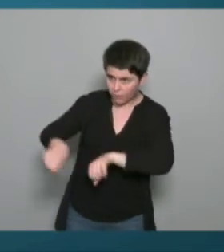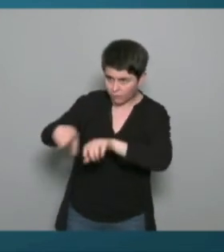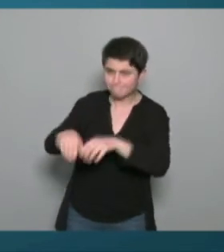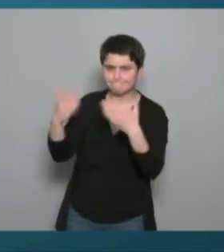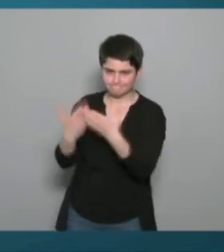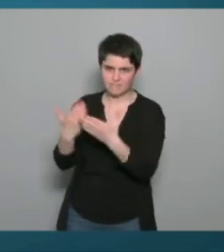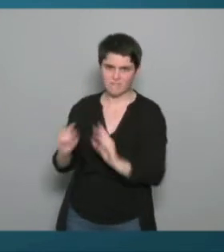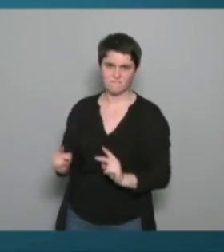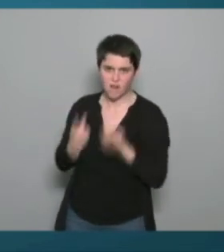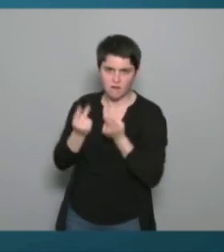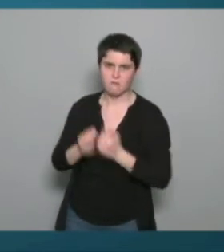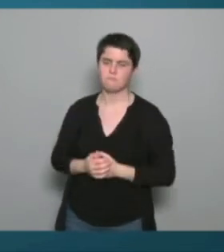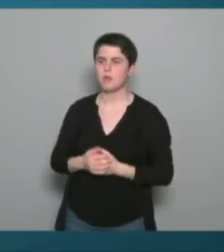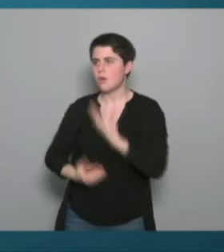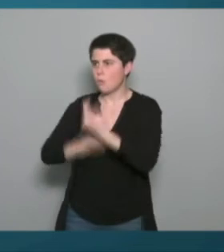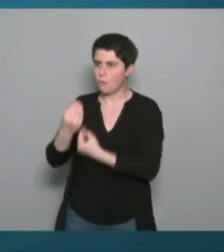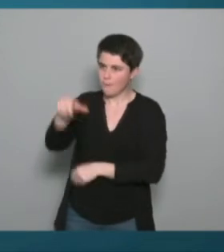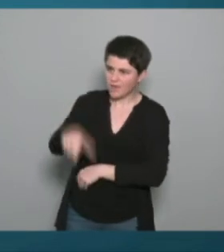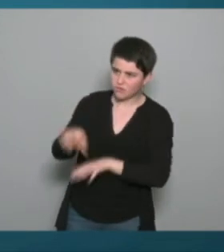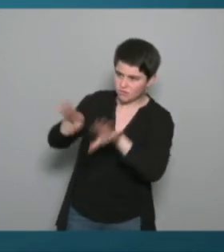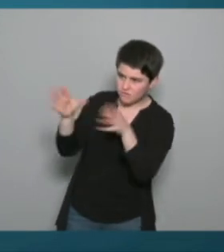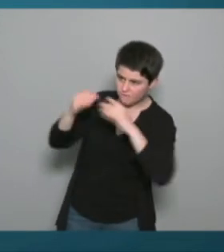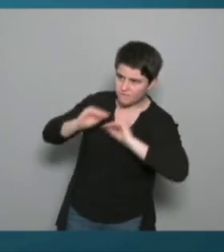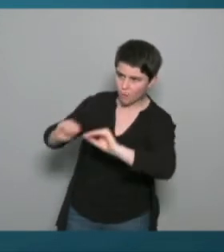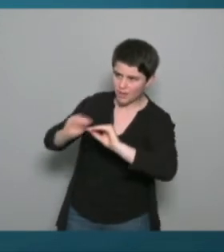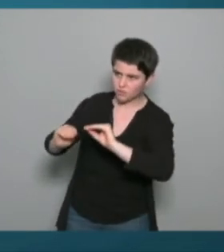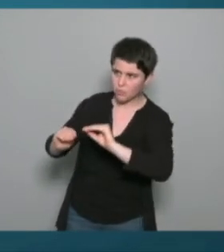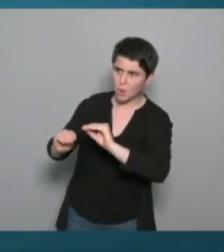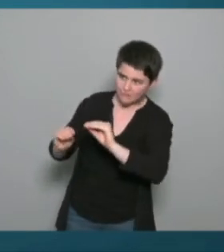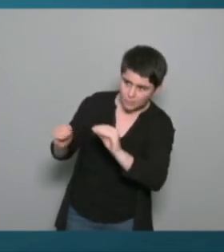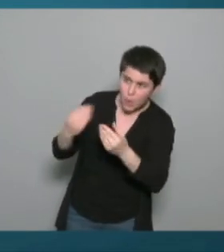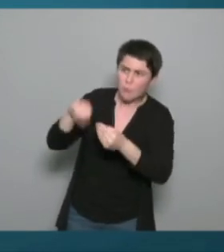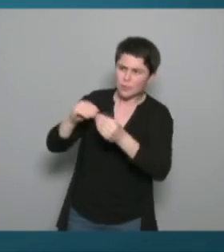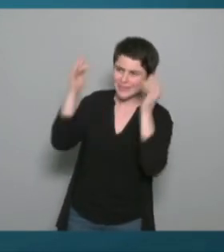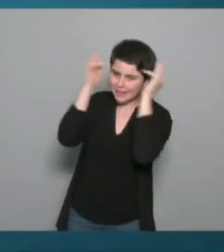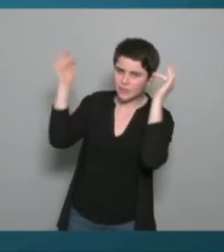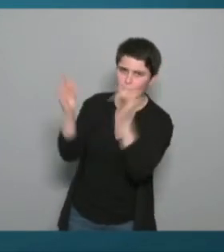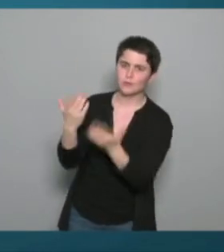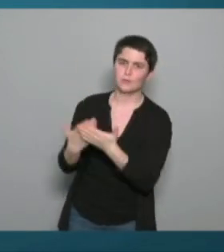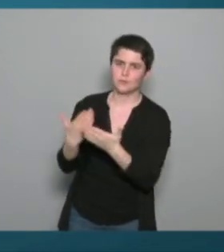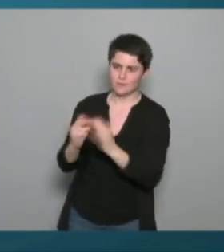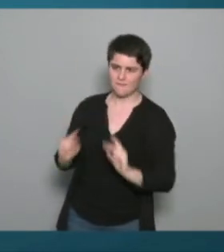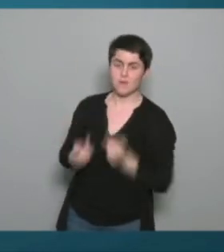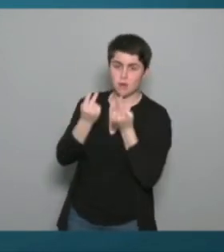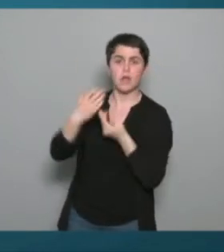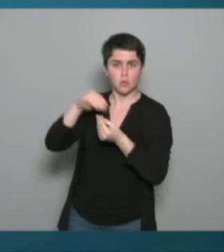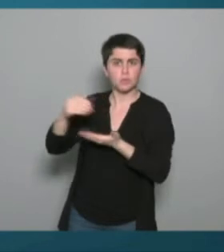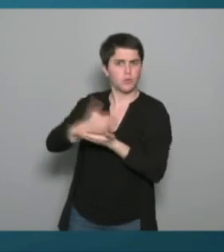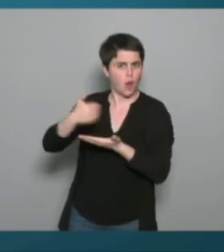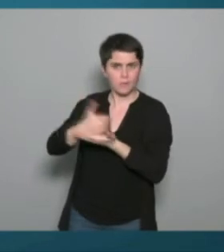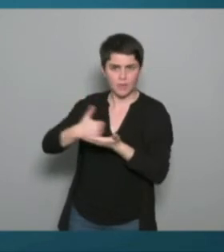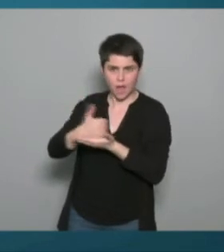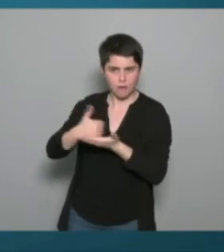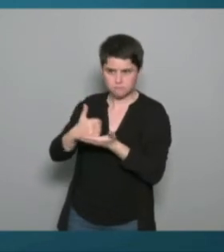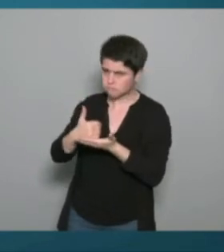formation et voire un peu d'expérience et on l'a valorisé dans le salaire mais bon